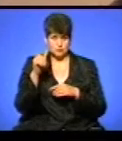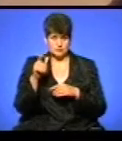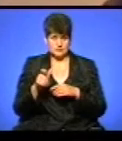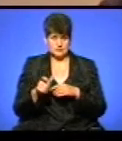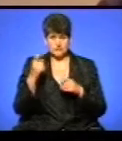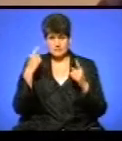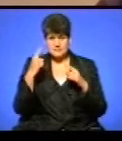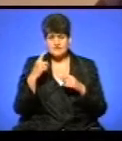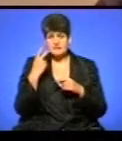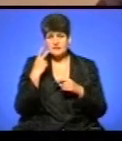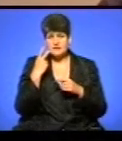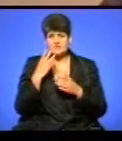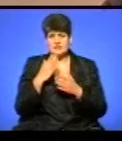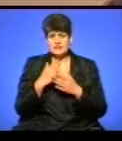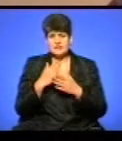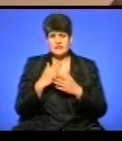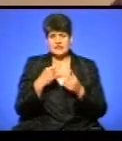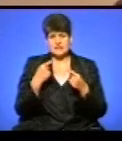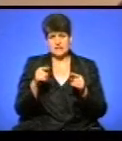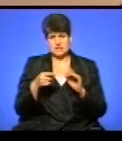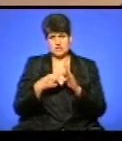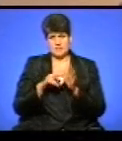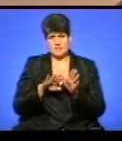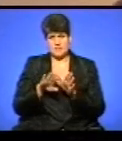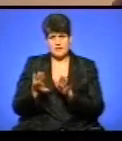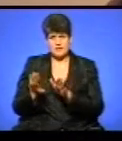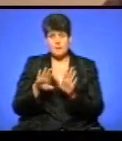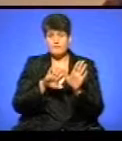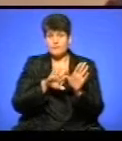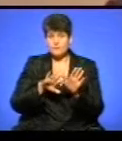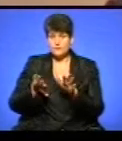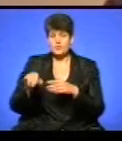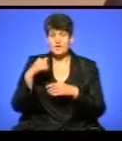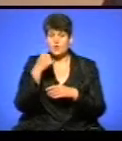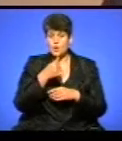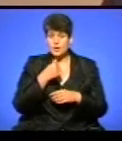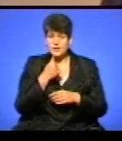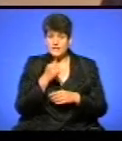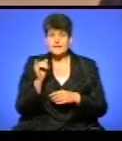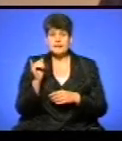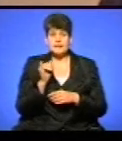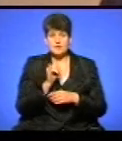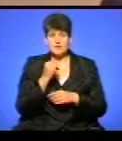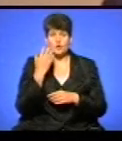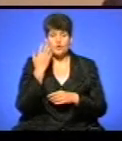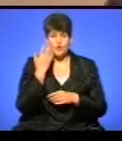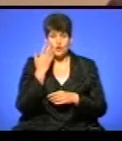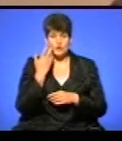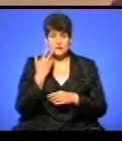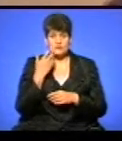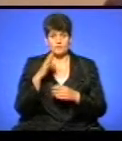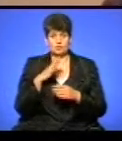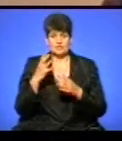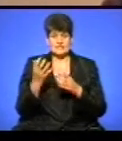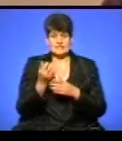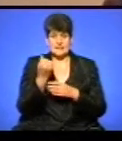мистецтво завжди йде на інший план. Але приходять роки. І коли були знайдені